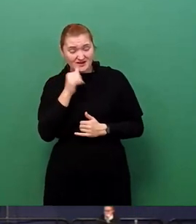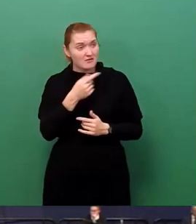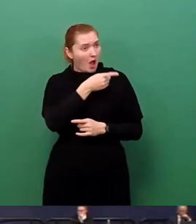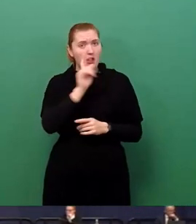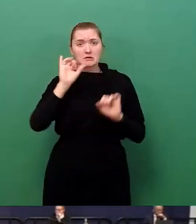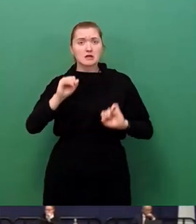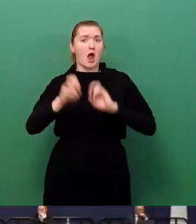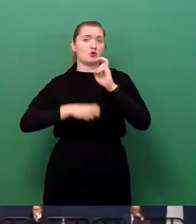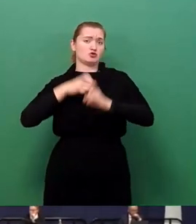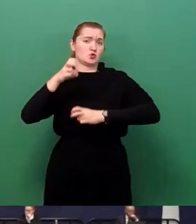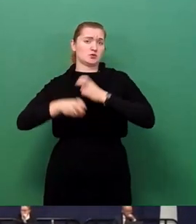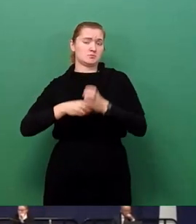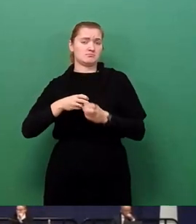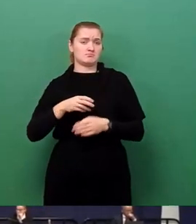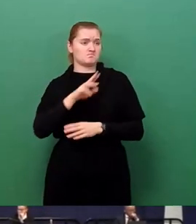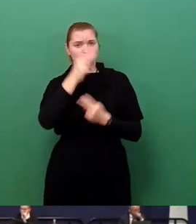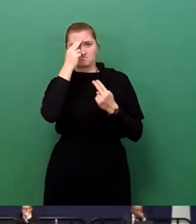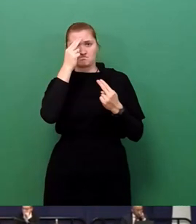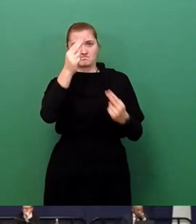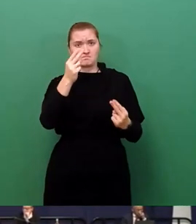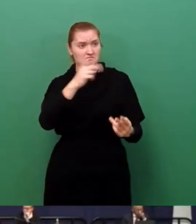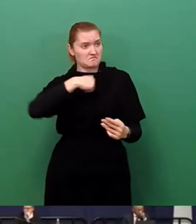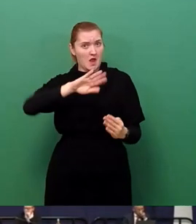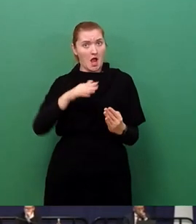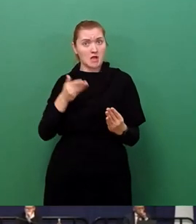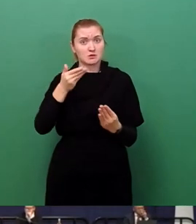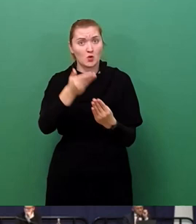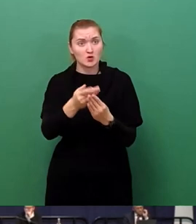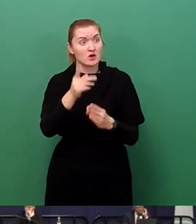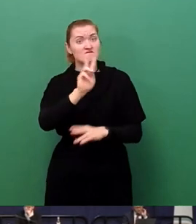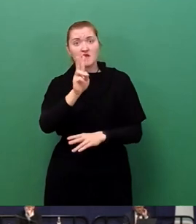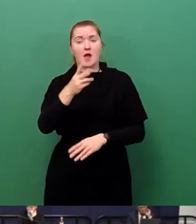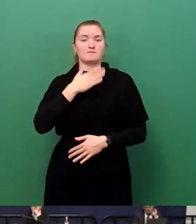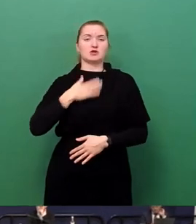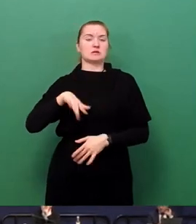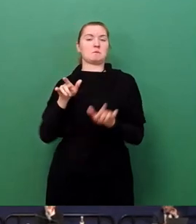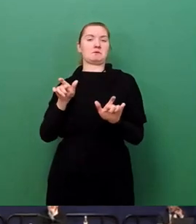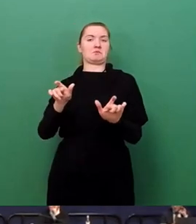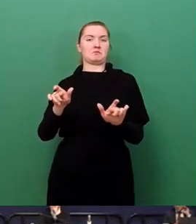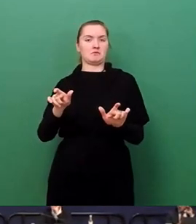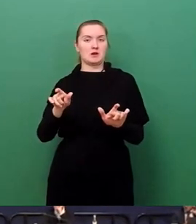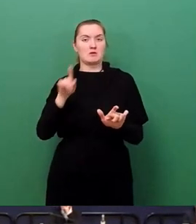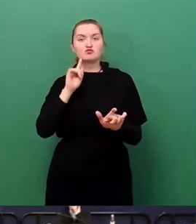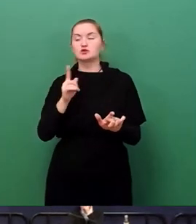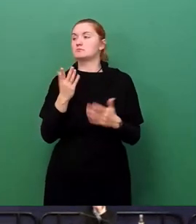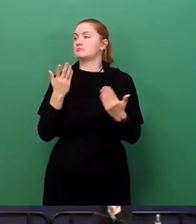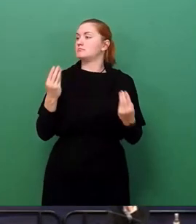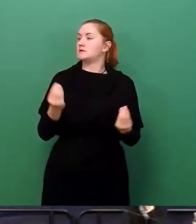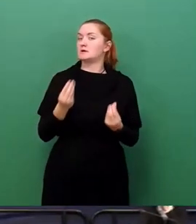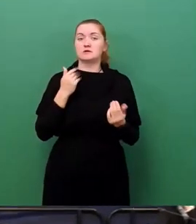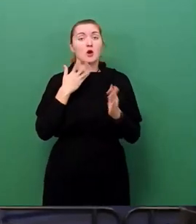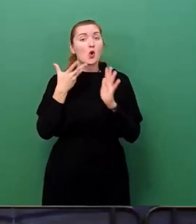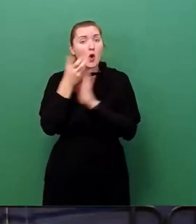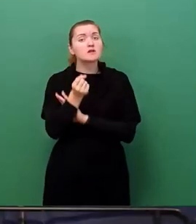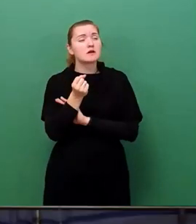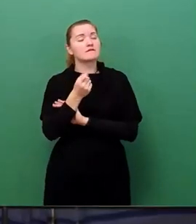die Republik anbietet. Und wer das nicht tut, der muss im Zweifel auch mit den Konsequenzen leben und kann nicht